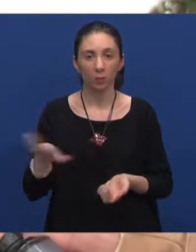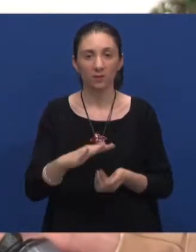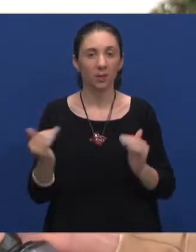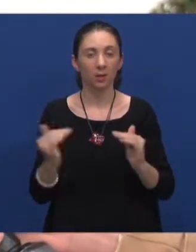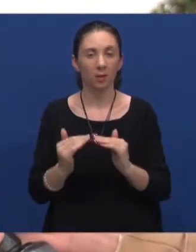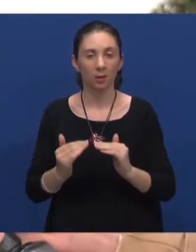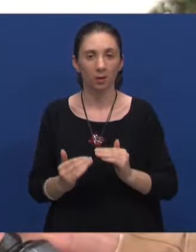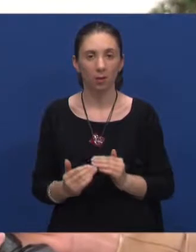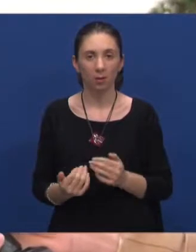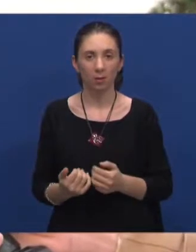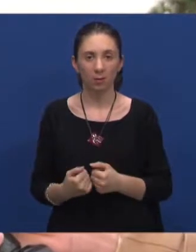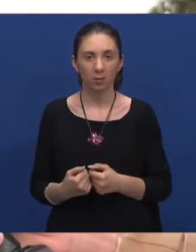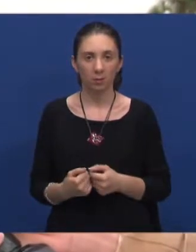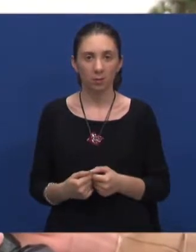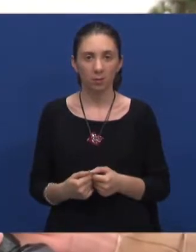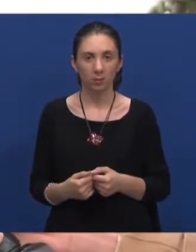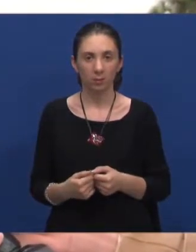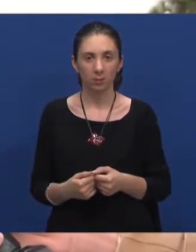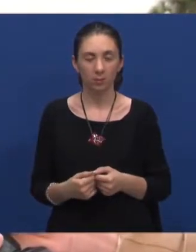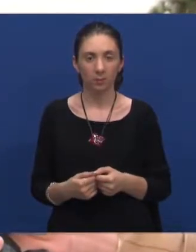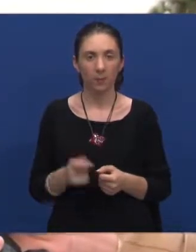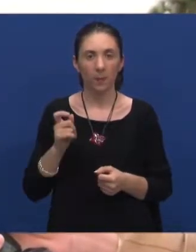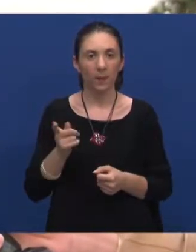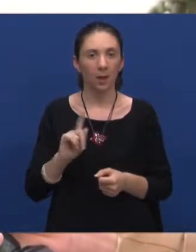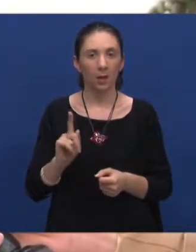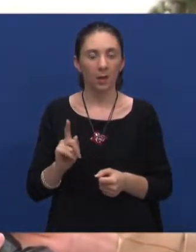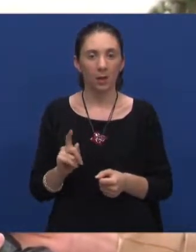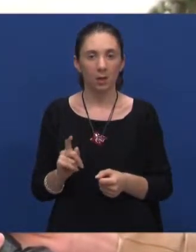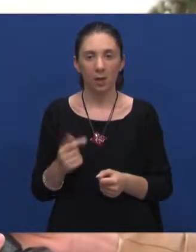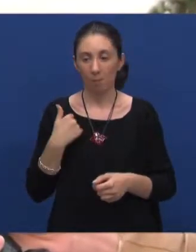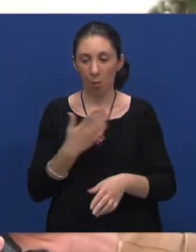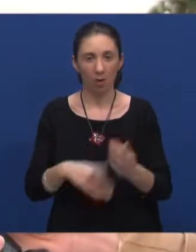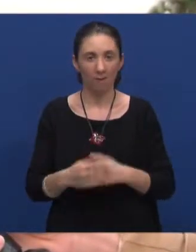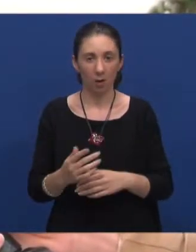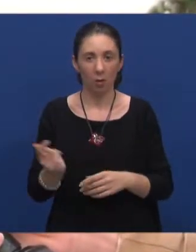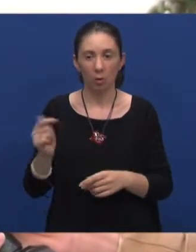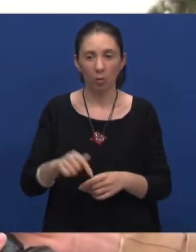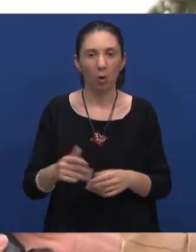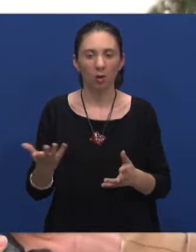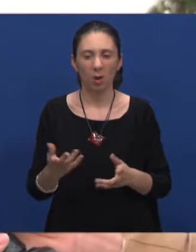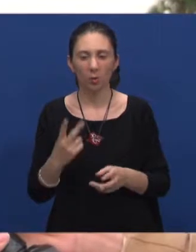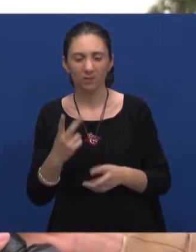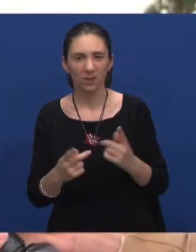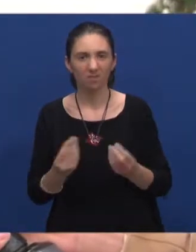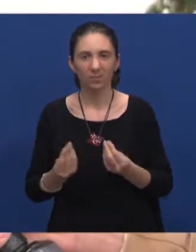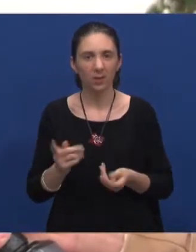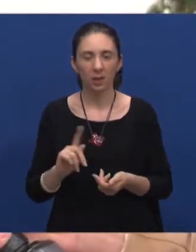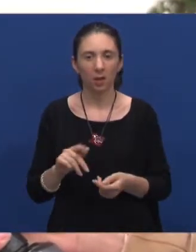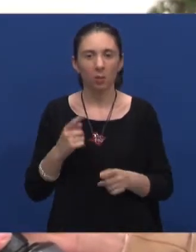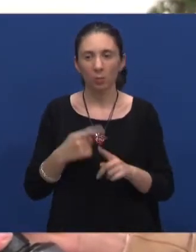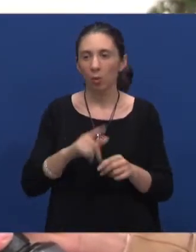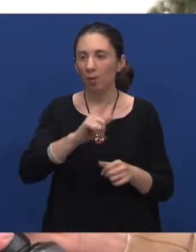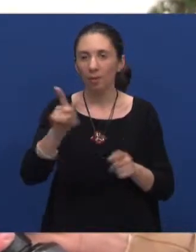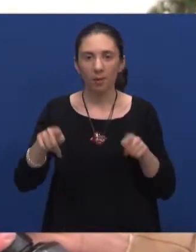jednaki i nije apsolutno moj invaliditet dolazio do izražaja, niti je itkoga